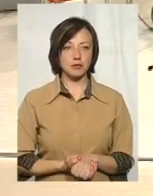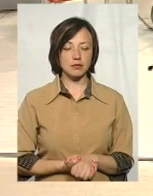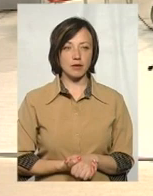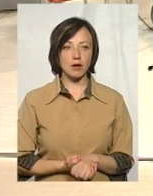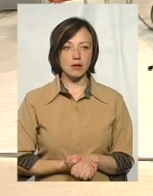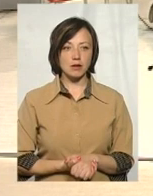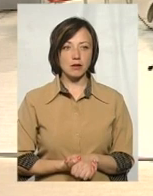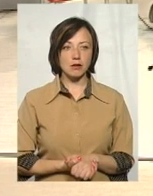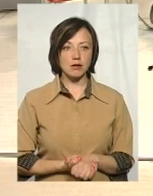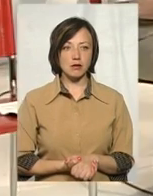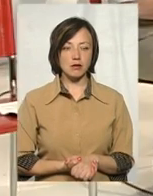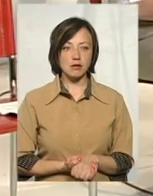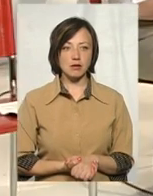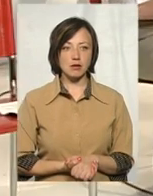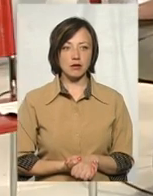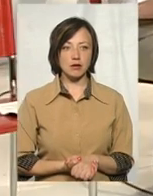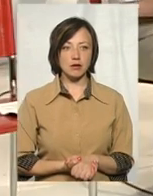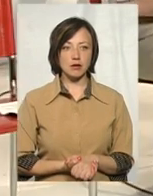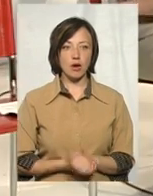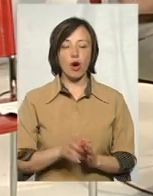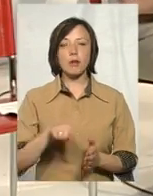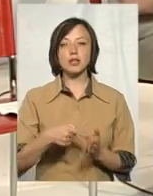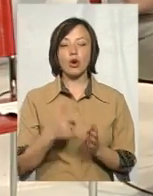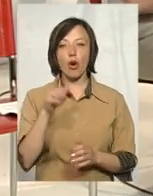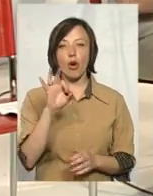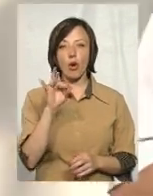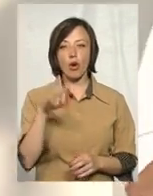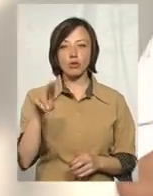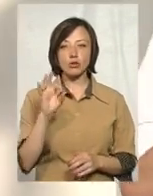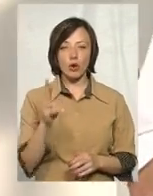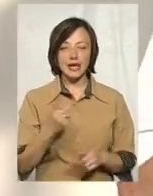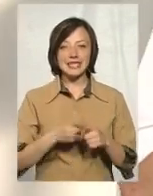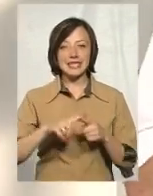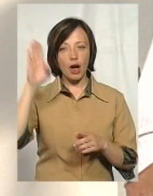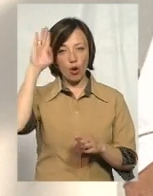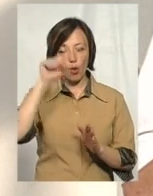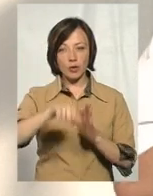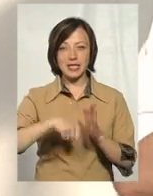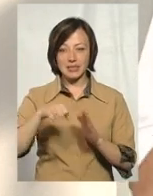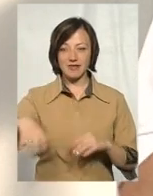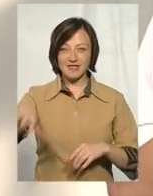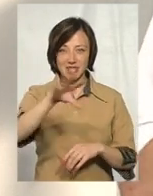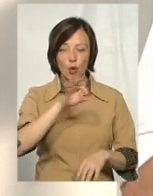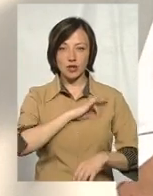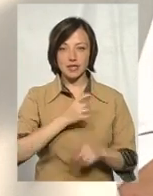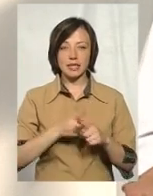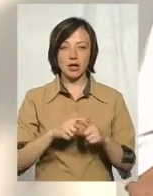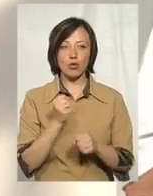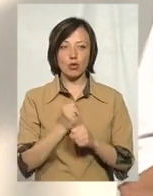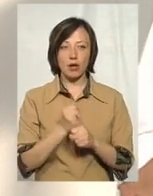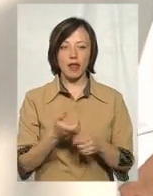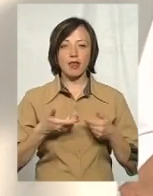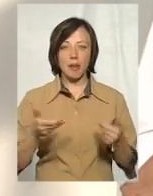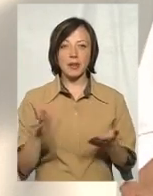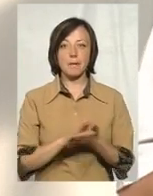Я, на жаль, не зрозумів, яке місто чи не почув. Городок. Городок. Якщо це криниця громадського користування, це робиться нами на